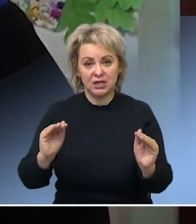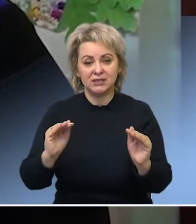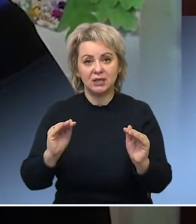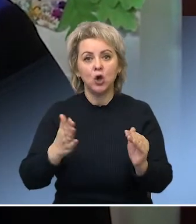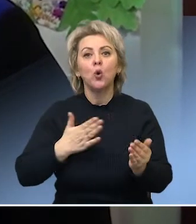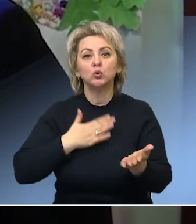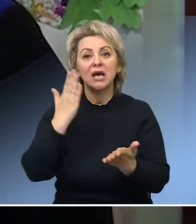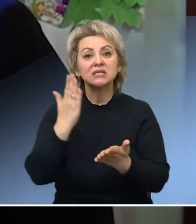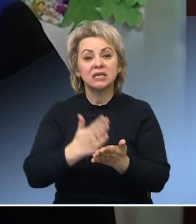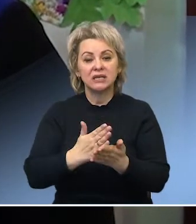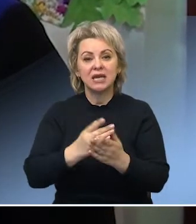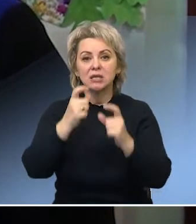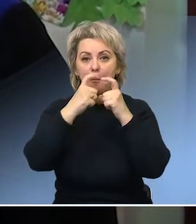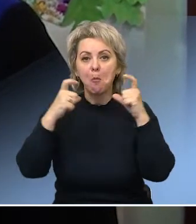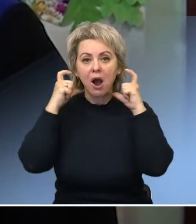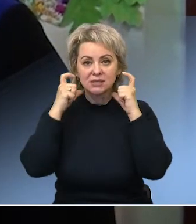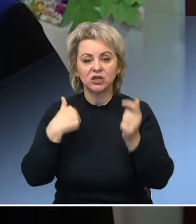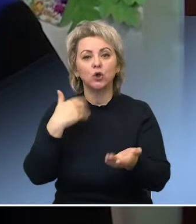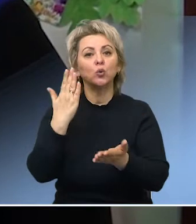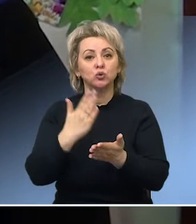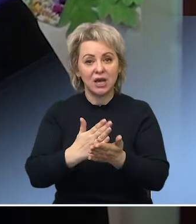маски, у нас есть градусники.